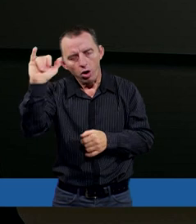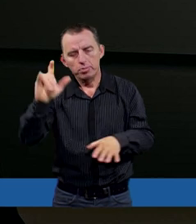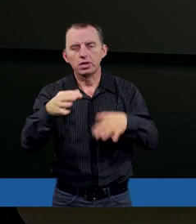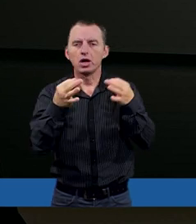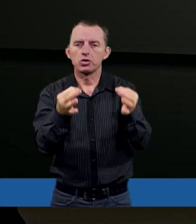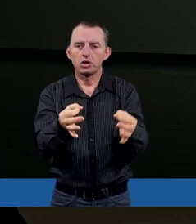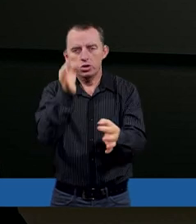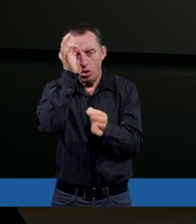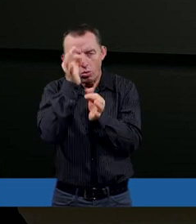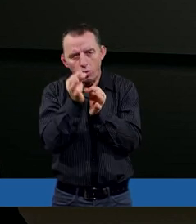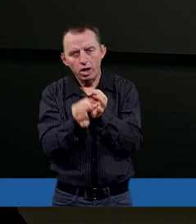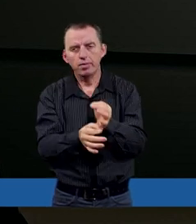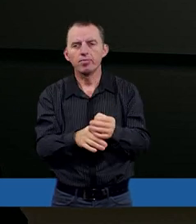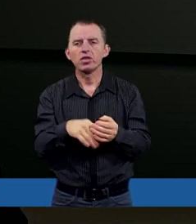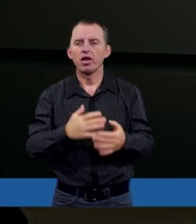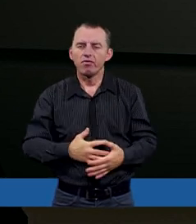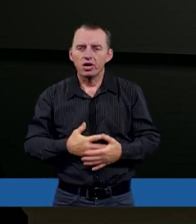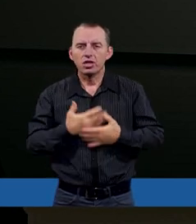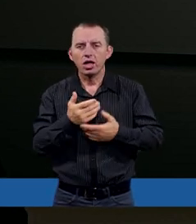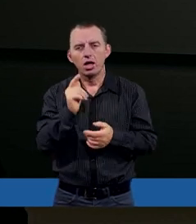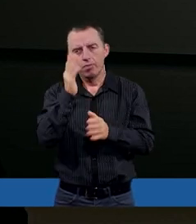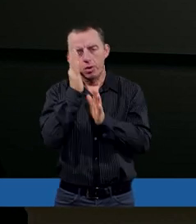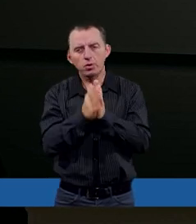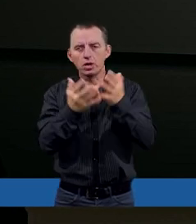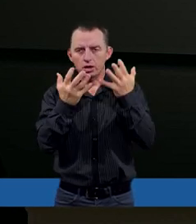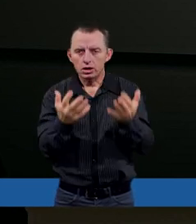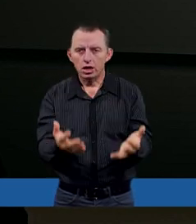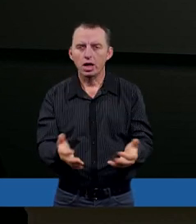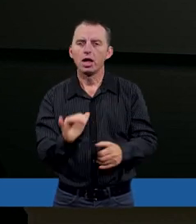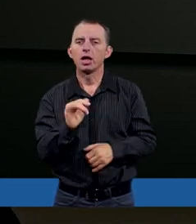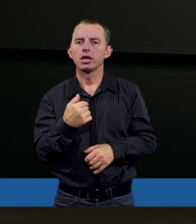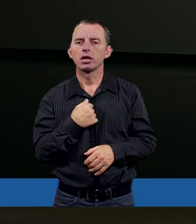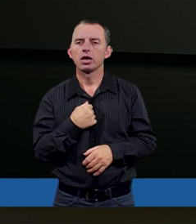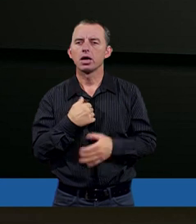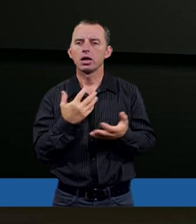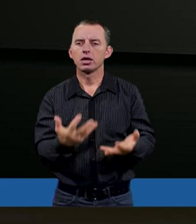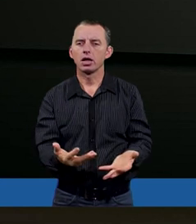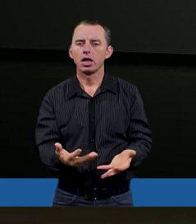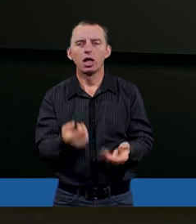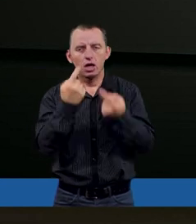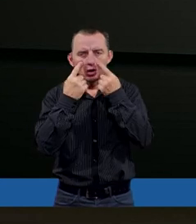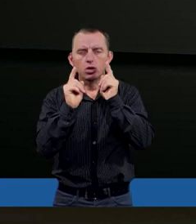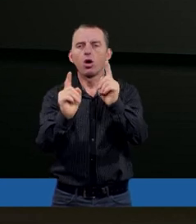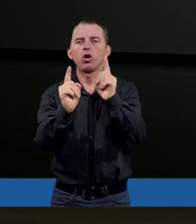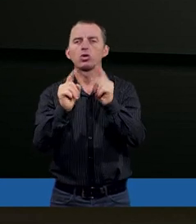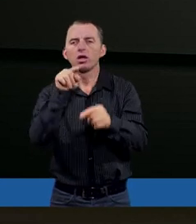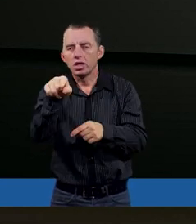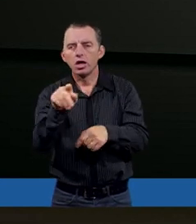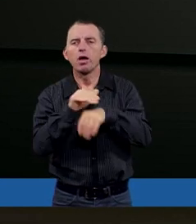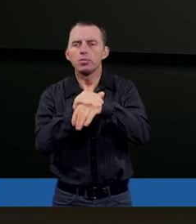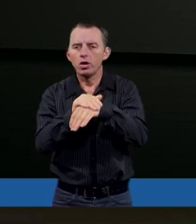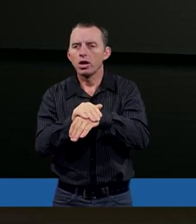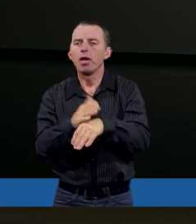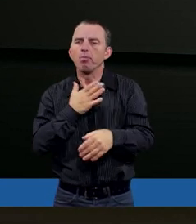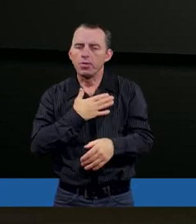Dokładnie. Więc wydaje się, że ja po prostu chcę, ja chcę dostrzec w tych przyjaciołach, że oni mieli